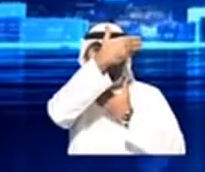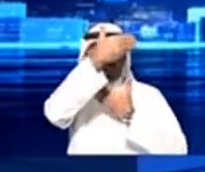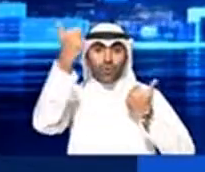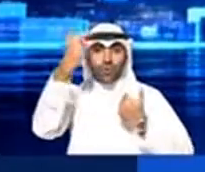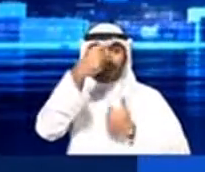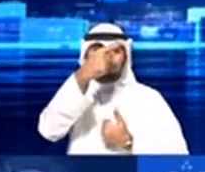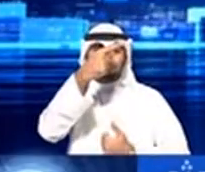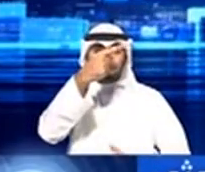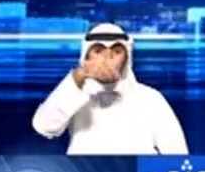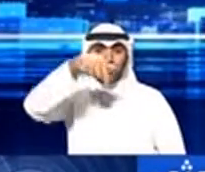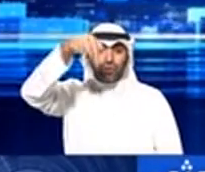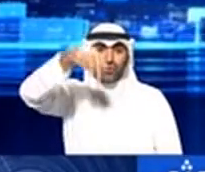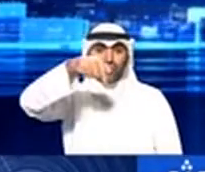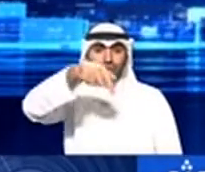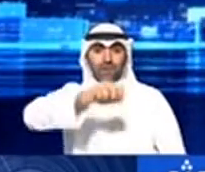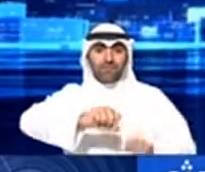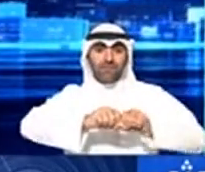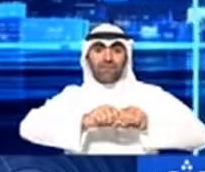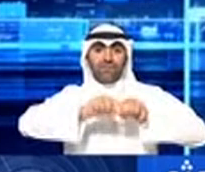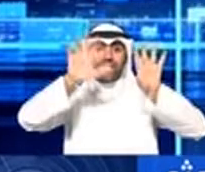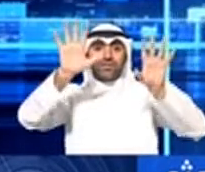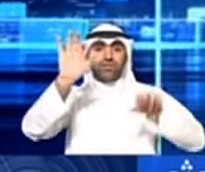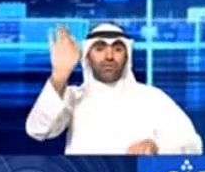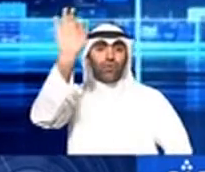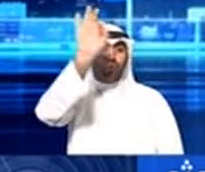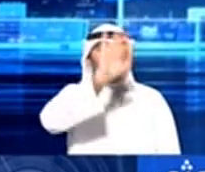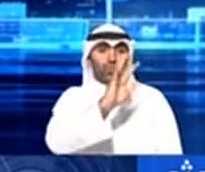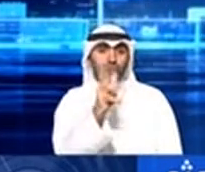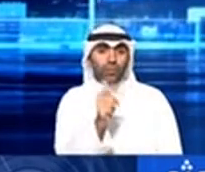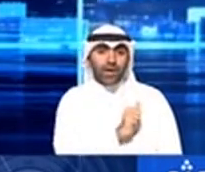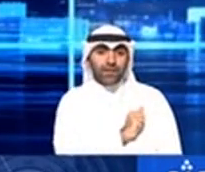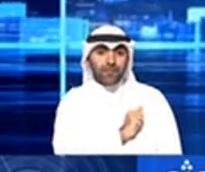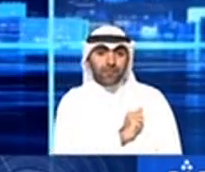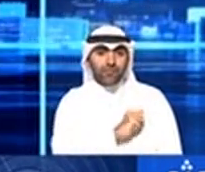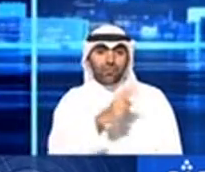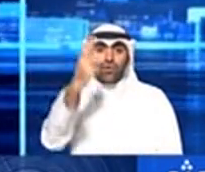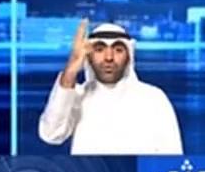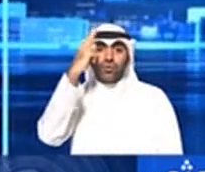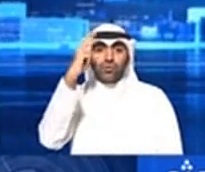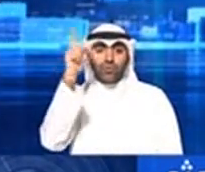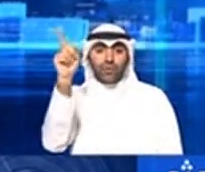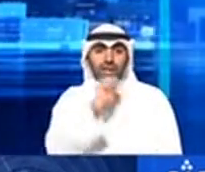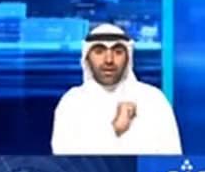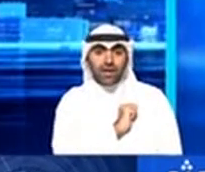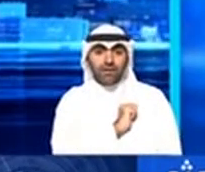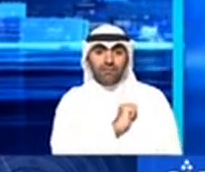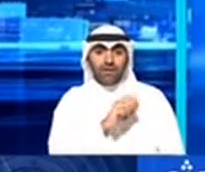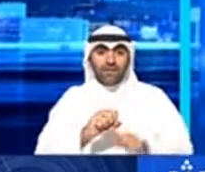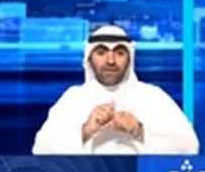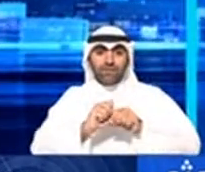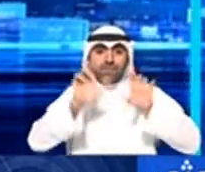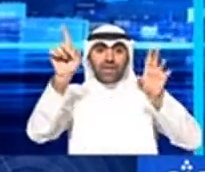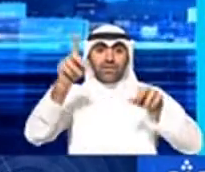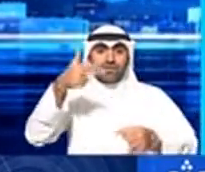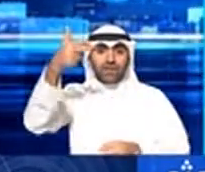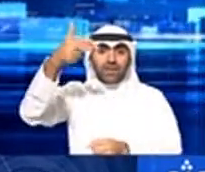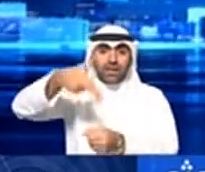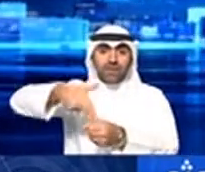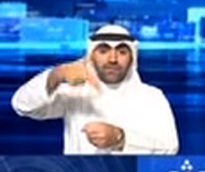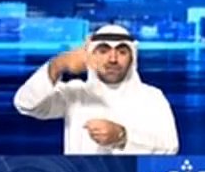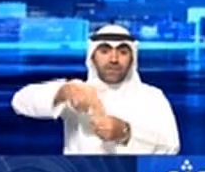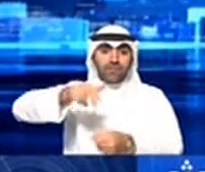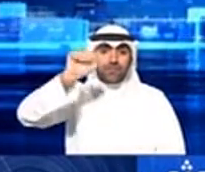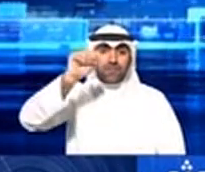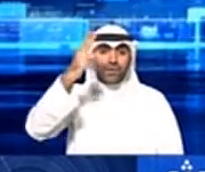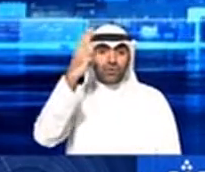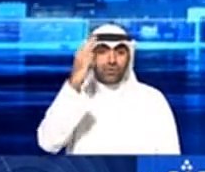توزيع المنتجات البترولية في شمال مدينة جدة في المملكة العربية السعودية الشقيقة وأوضحت الوزارة بأن